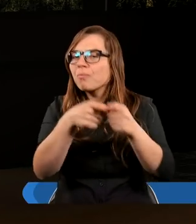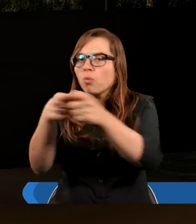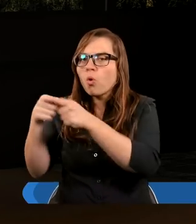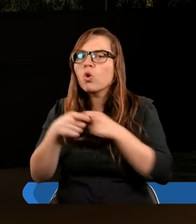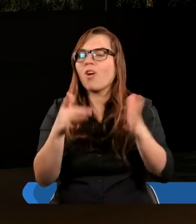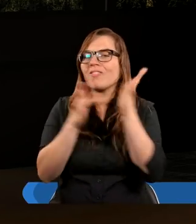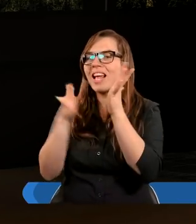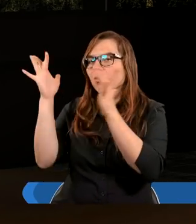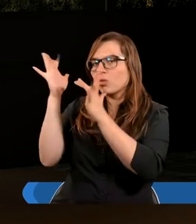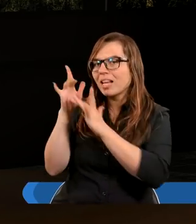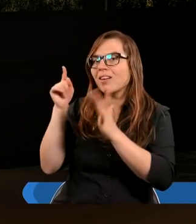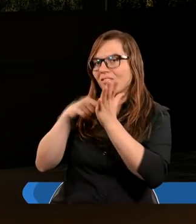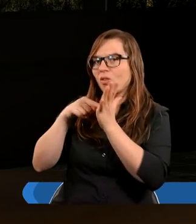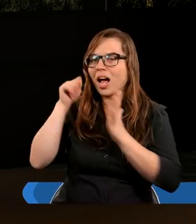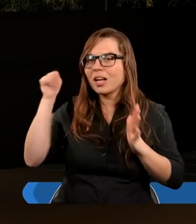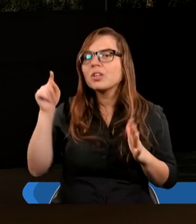Jezusie Chrystusie, no bo